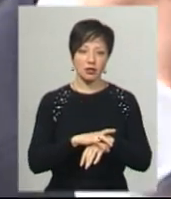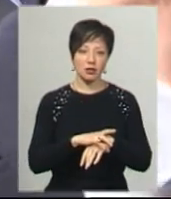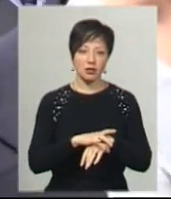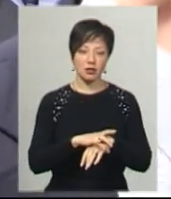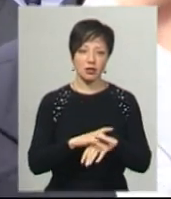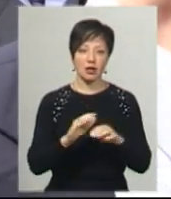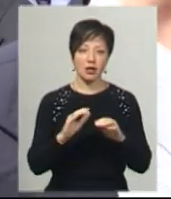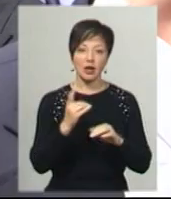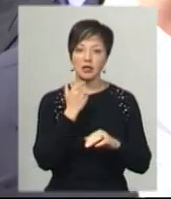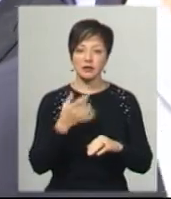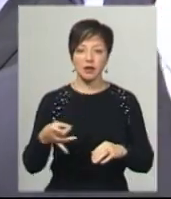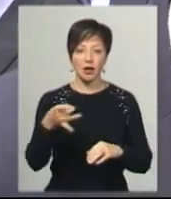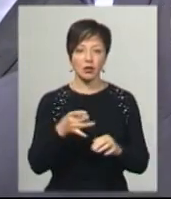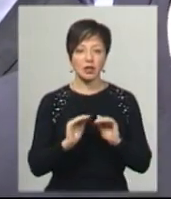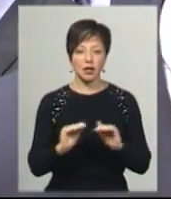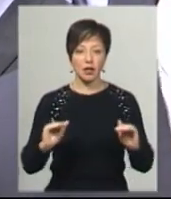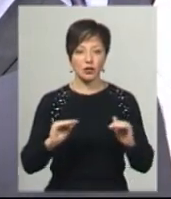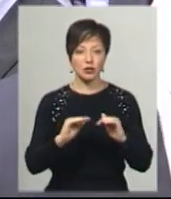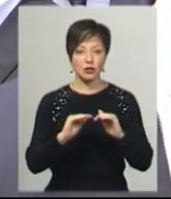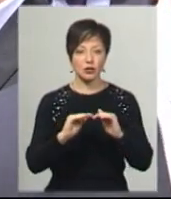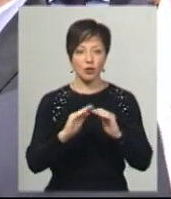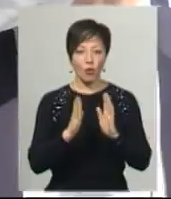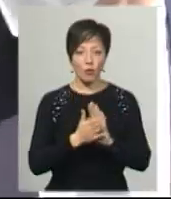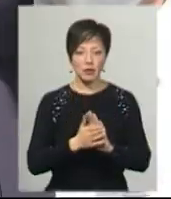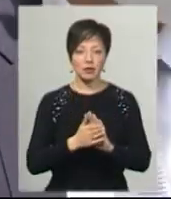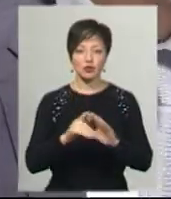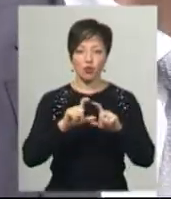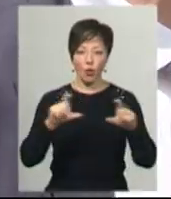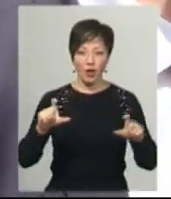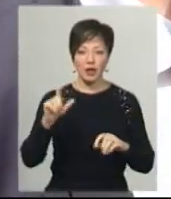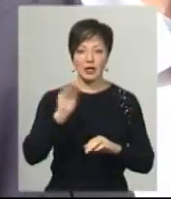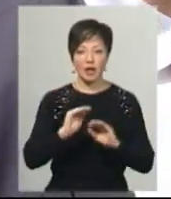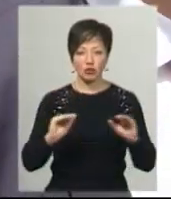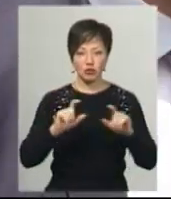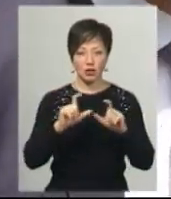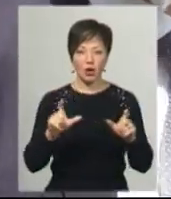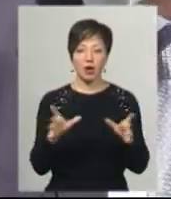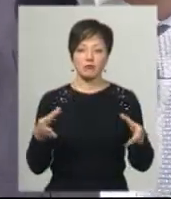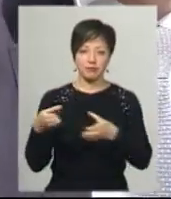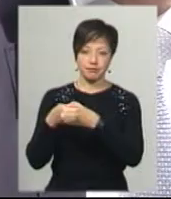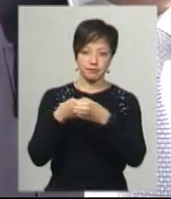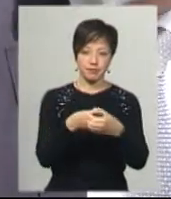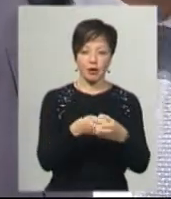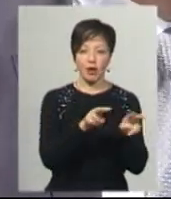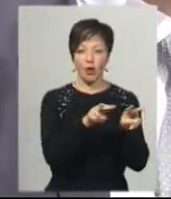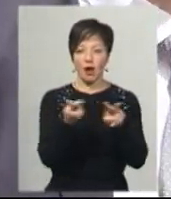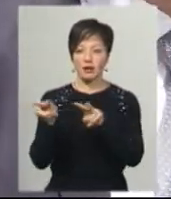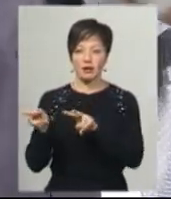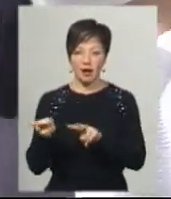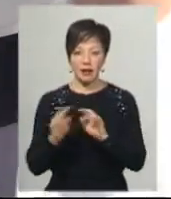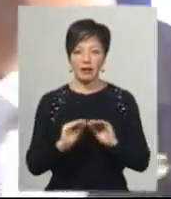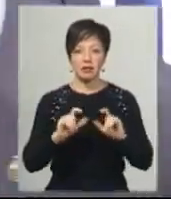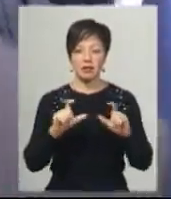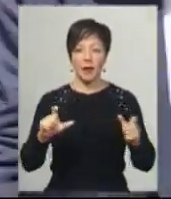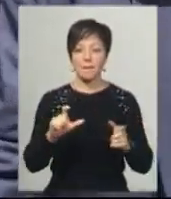дитячий комплекс із школи, дитячий садок. Далі Володимир Зеленський зі своєю делегацією оглядає дитсадок. Пресу в